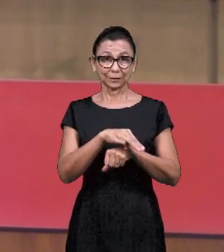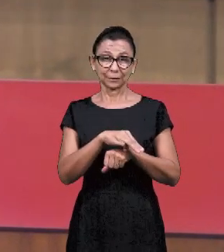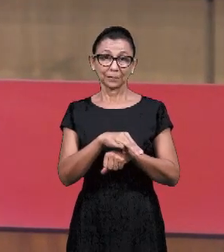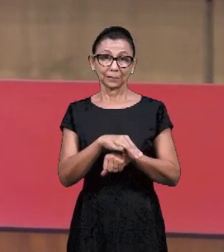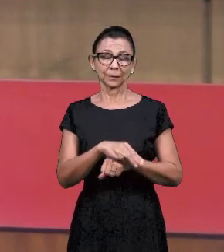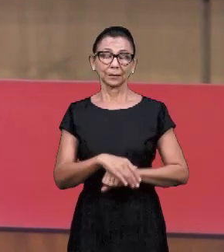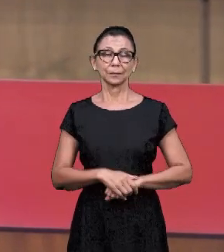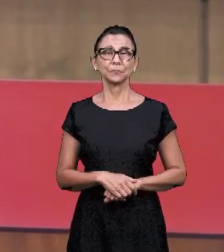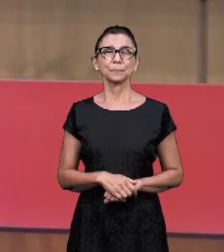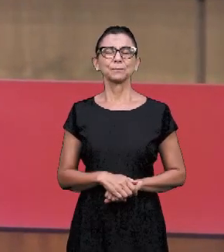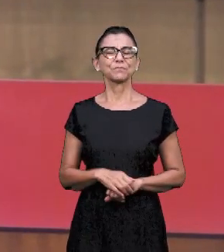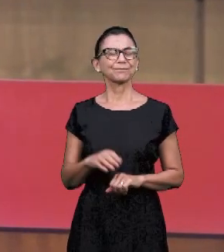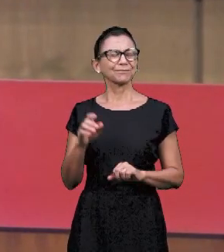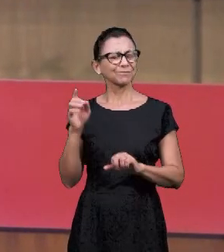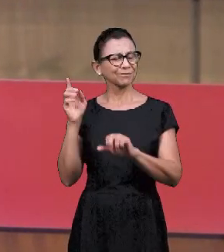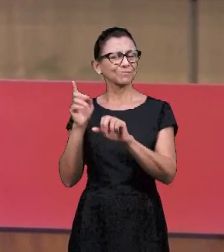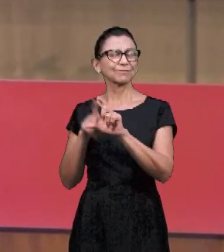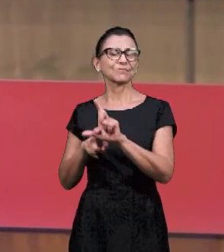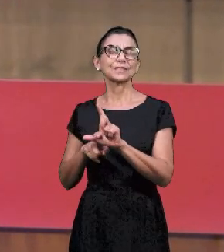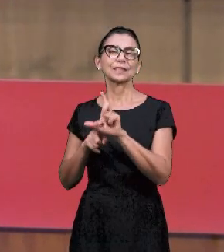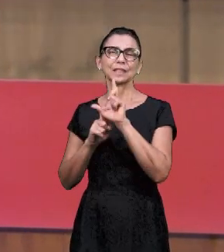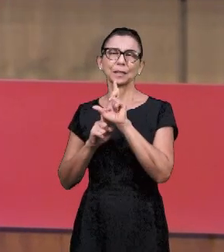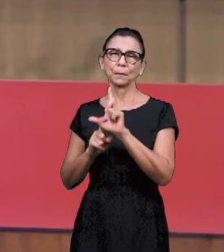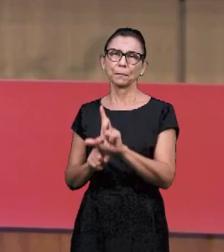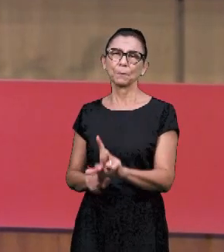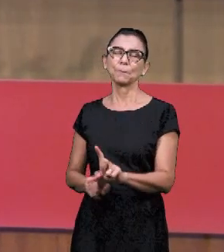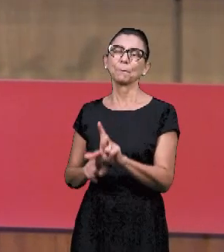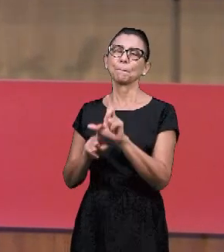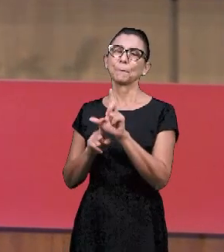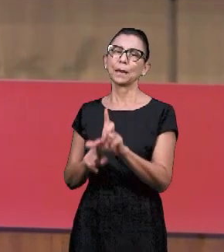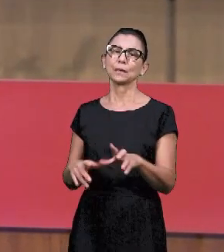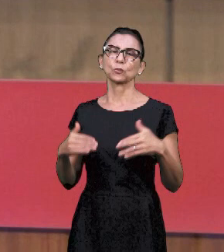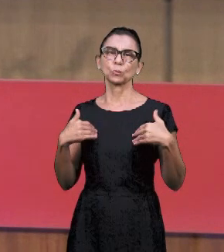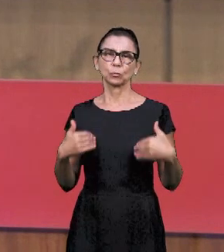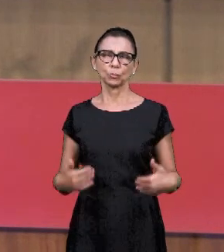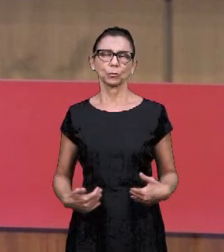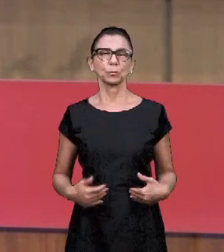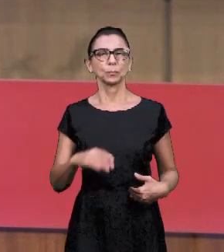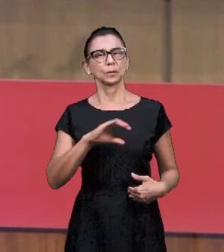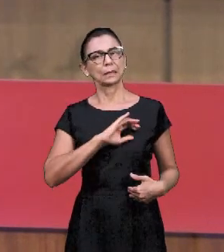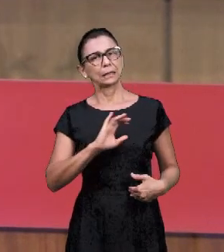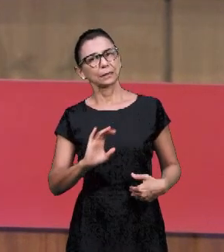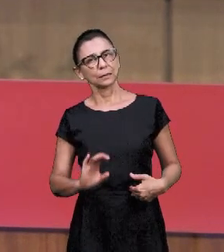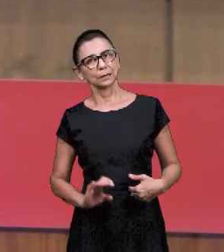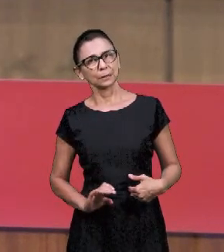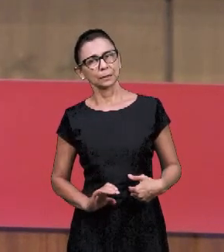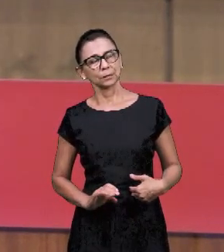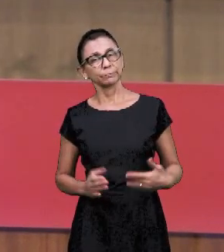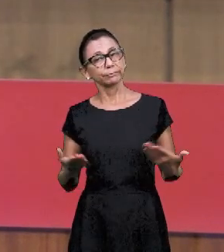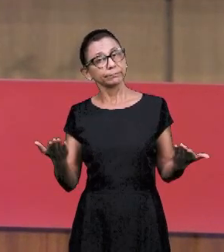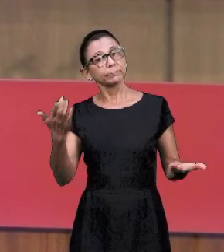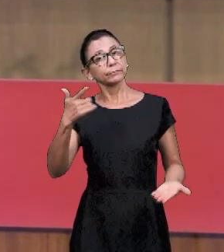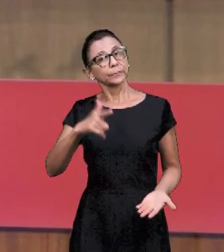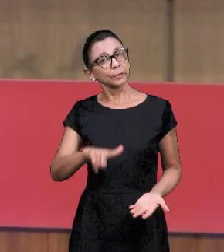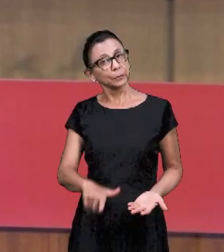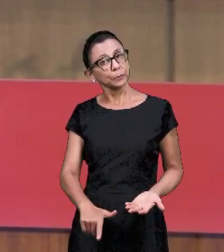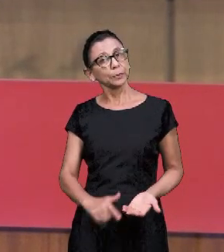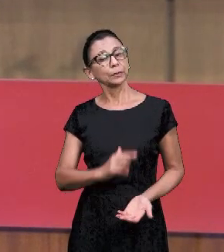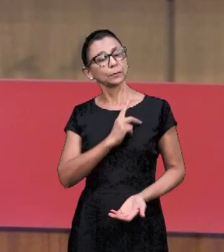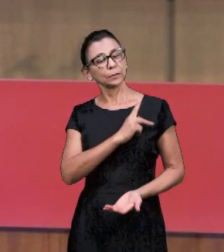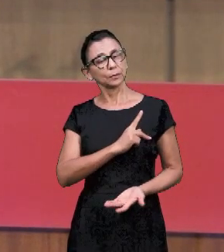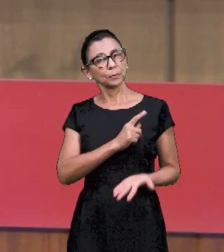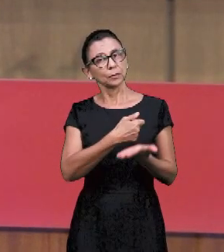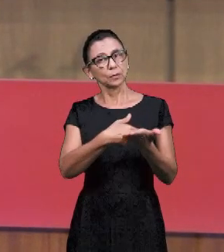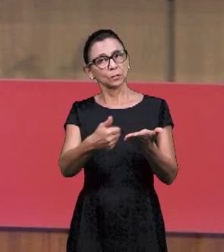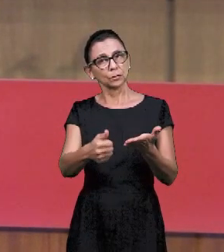зависит от тела. Поэтому я